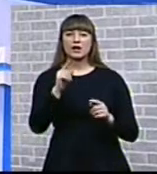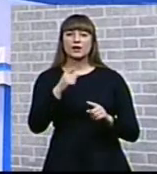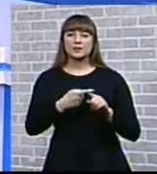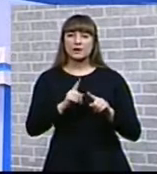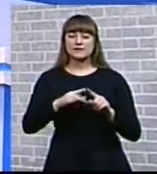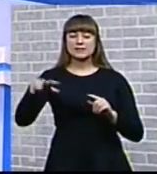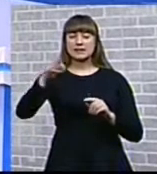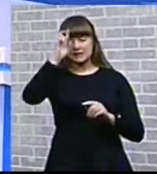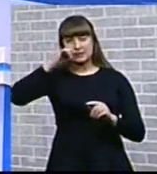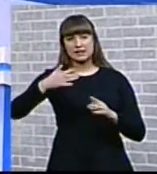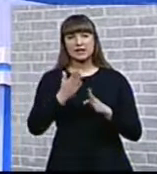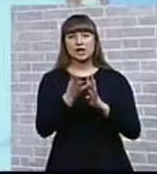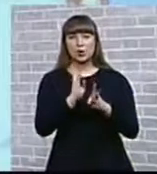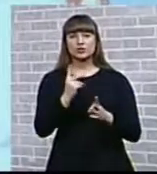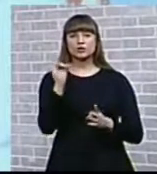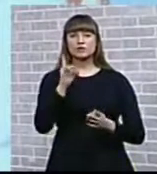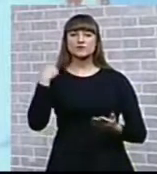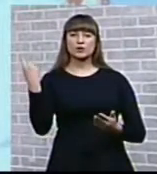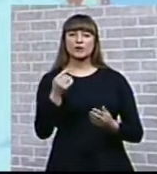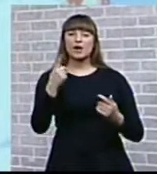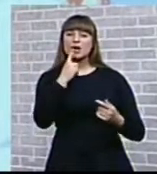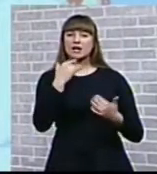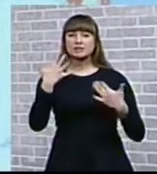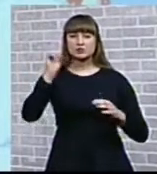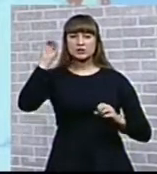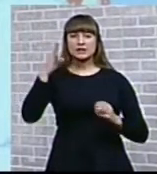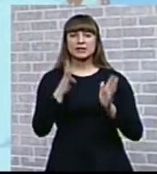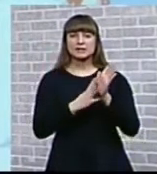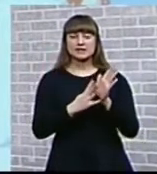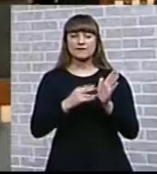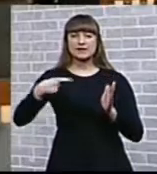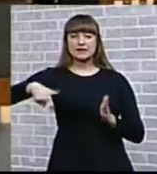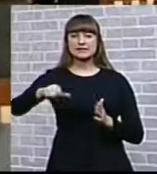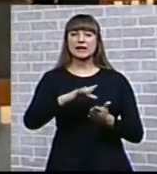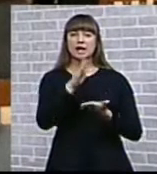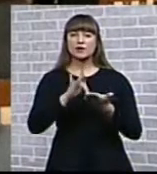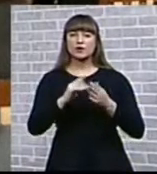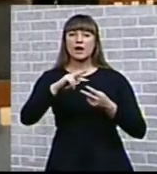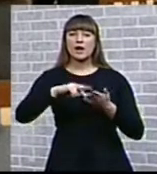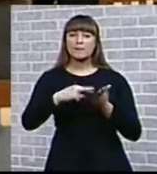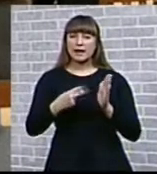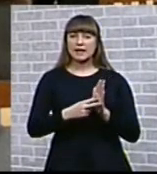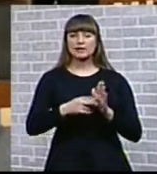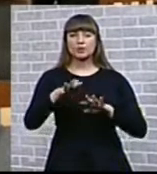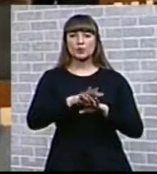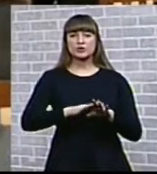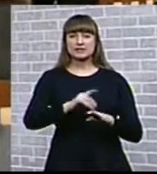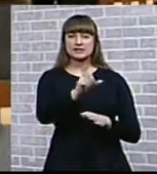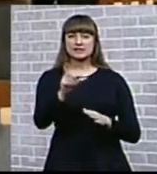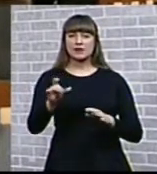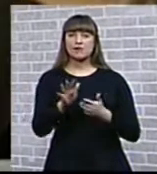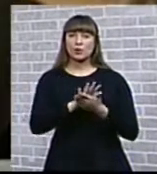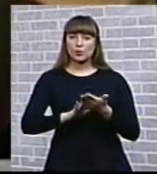Ростовская область. Красным уже загорелись первые 9 донских городов. Проект Общероссийского народного фронта «Генеральная